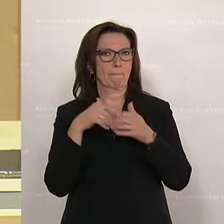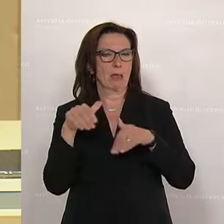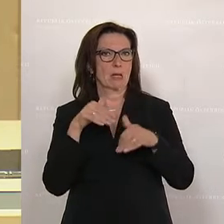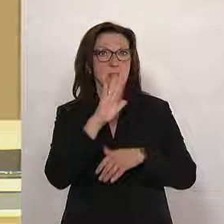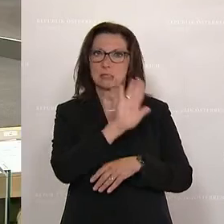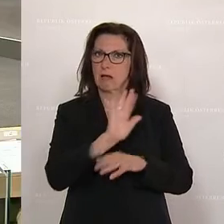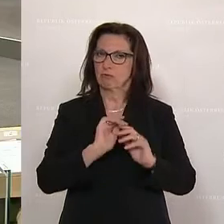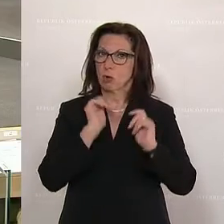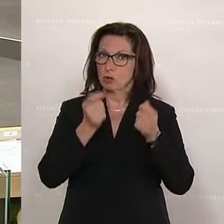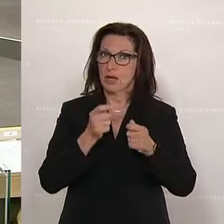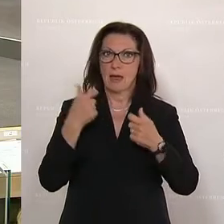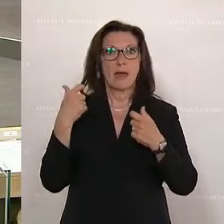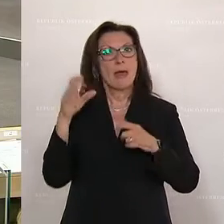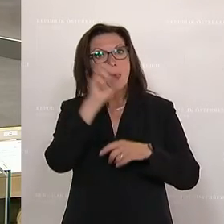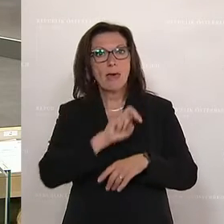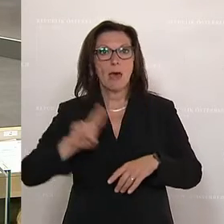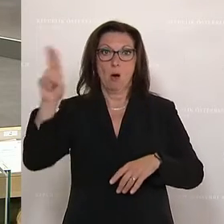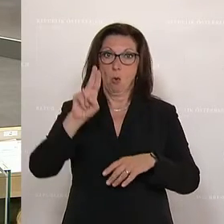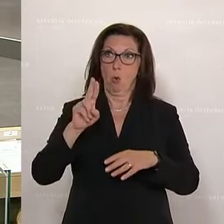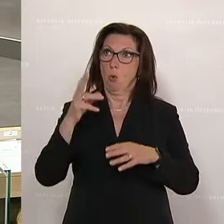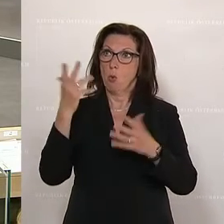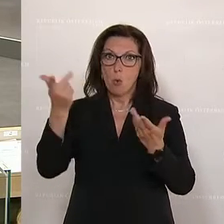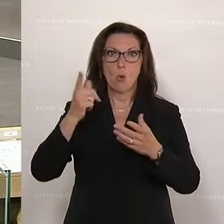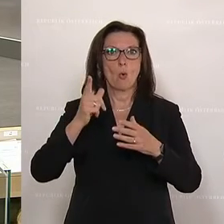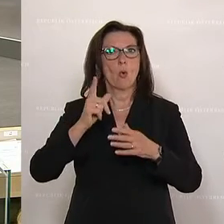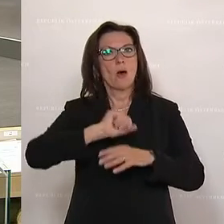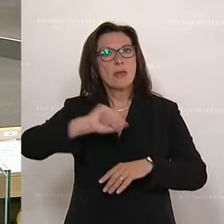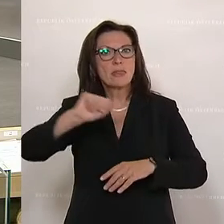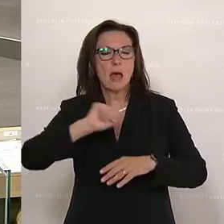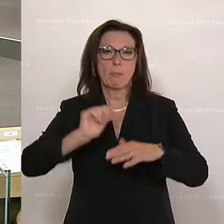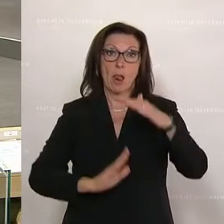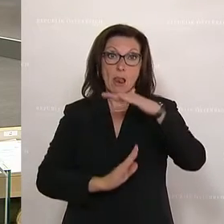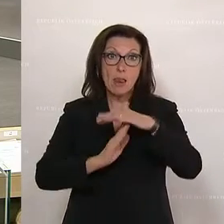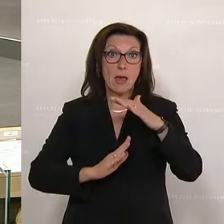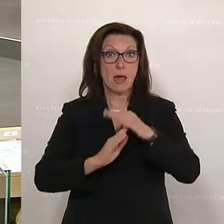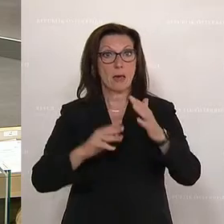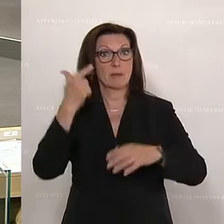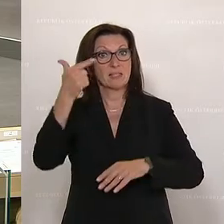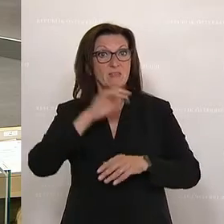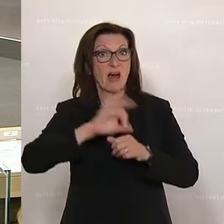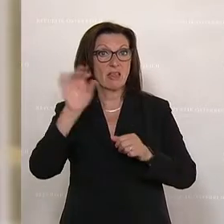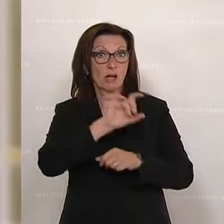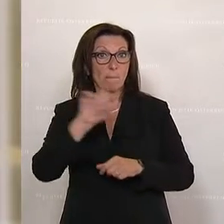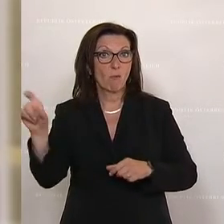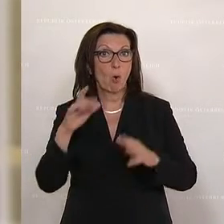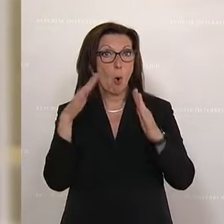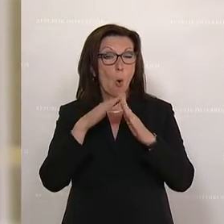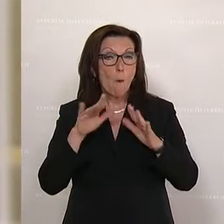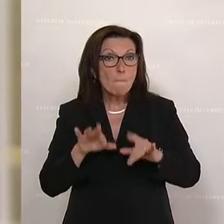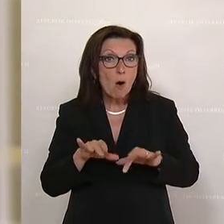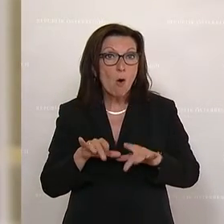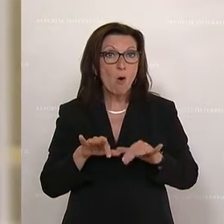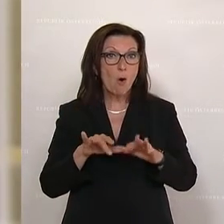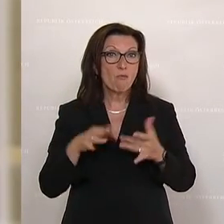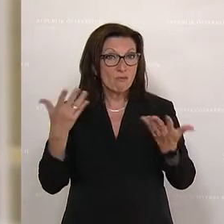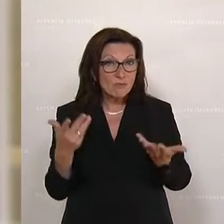Ein EU-weites Tempolimit, autofreie Wochenenden und zwei Tage pro Woche Homeoffice. Ich nehme einmal an, Sie teilen die Meinung des